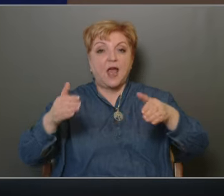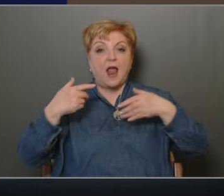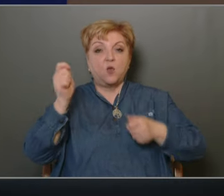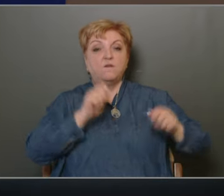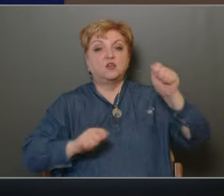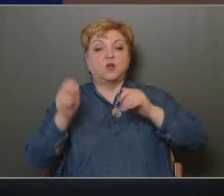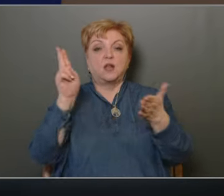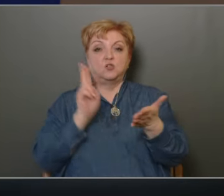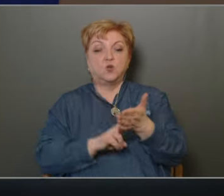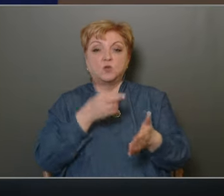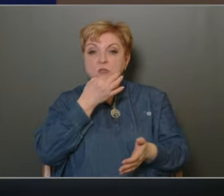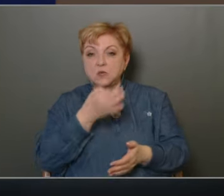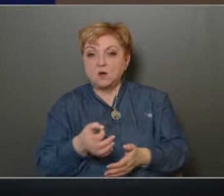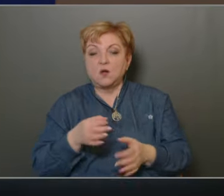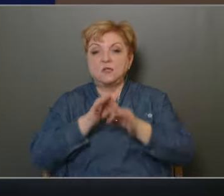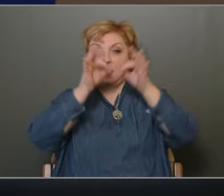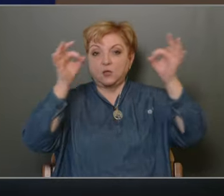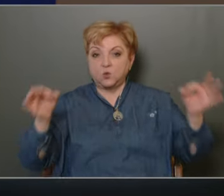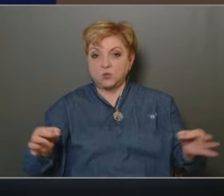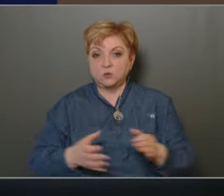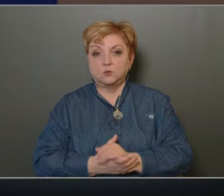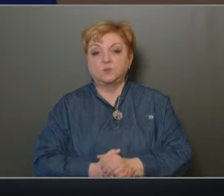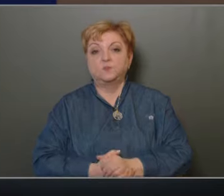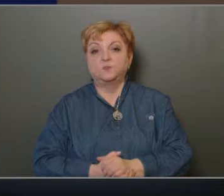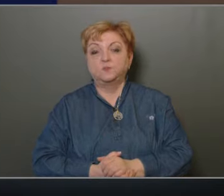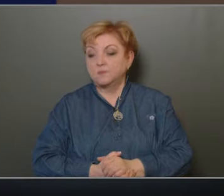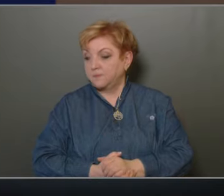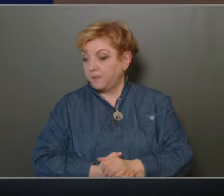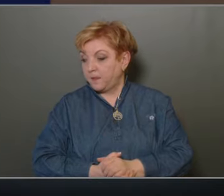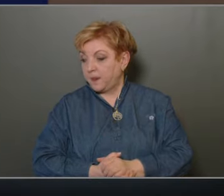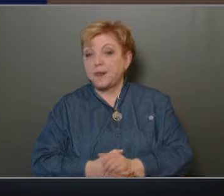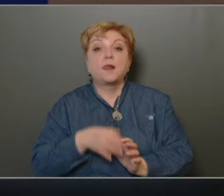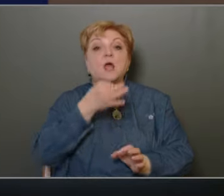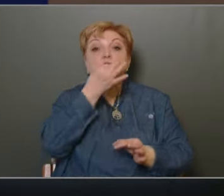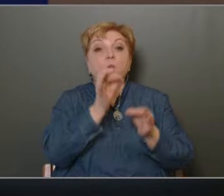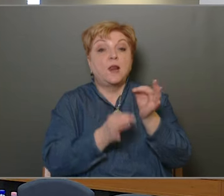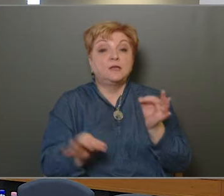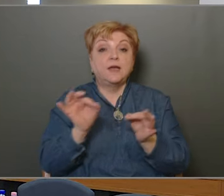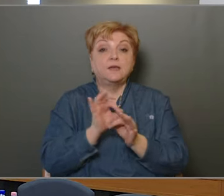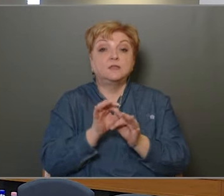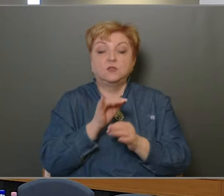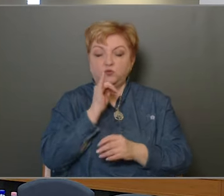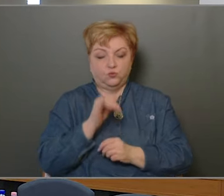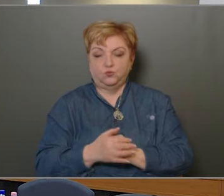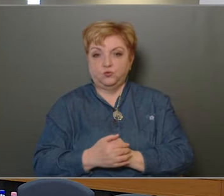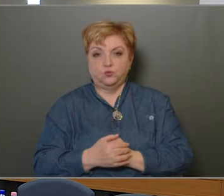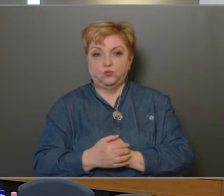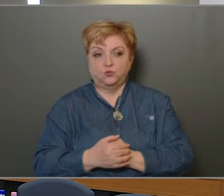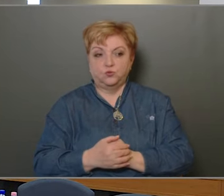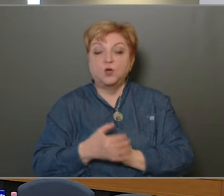gyakorlásáról szóló nyilatkozatra vonatkozóan. Van-e szóbeli kiegészítés? Nincsen.